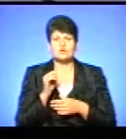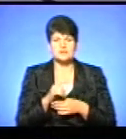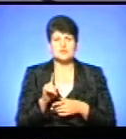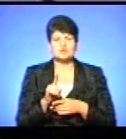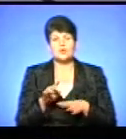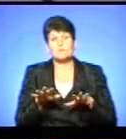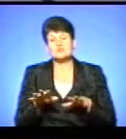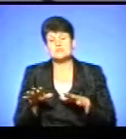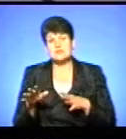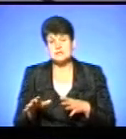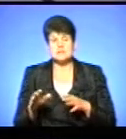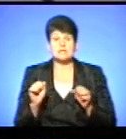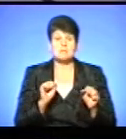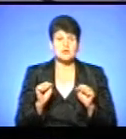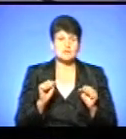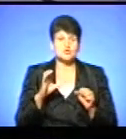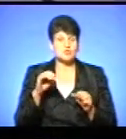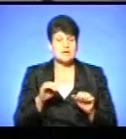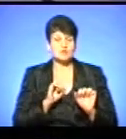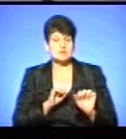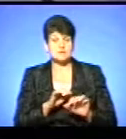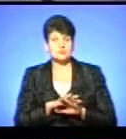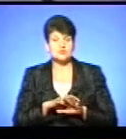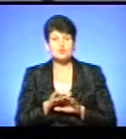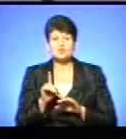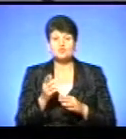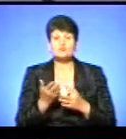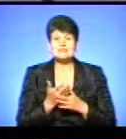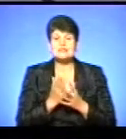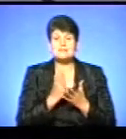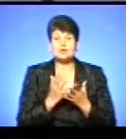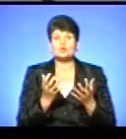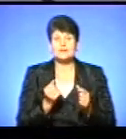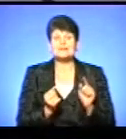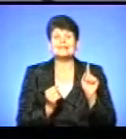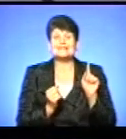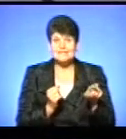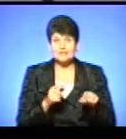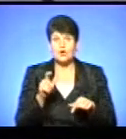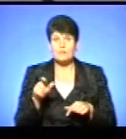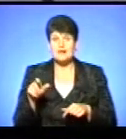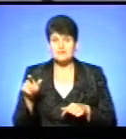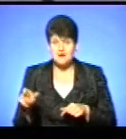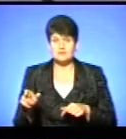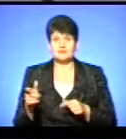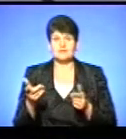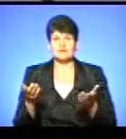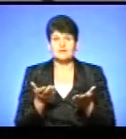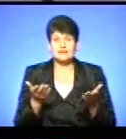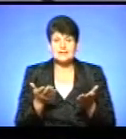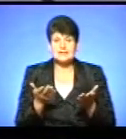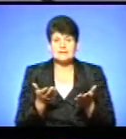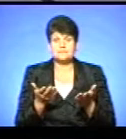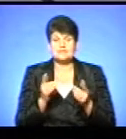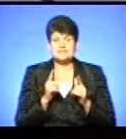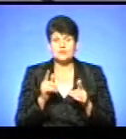позиція, і департаменту соціального захисту, що субсидії мають отримувати ті громадяни, які відповідно